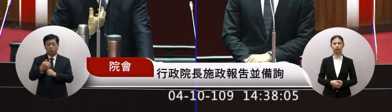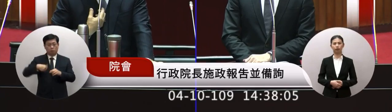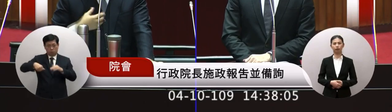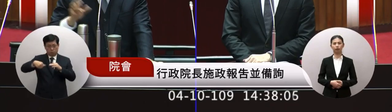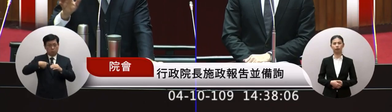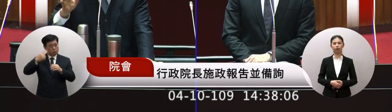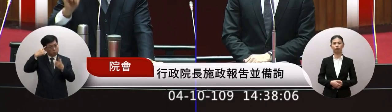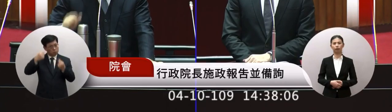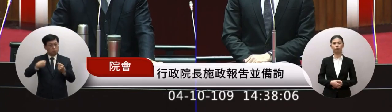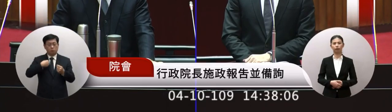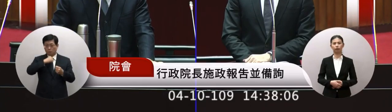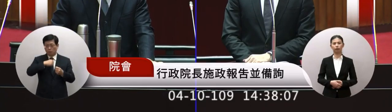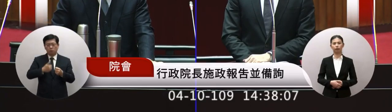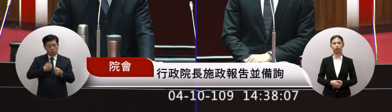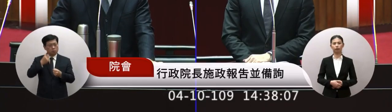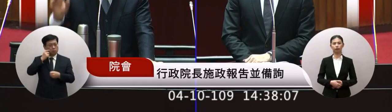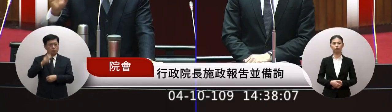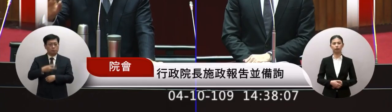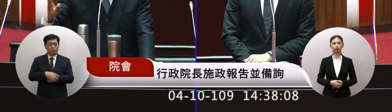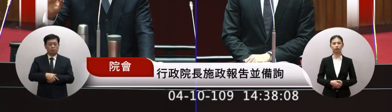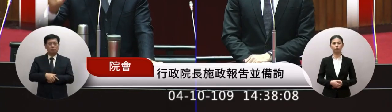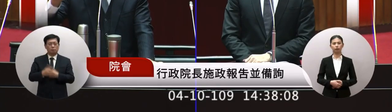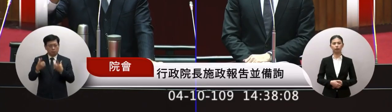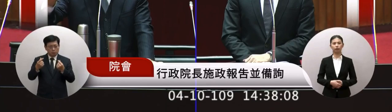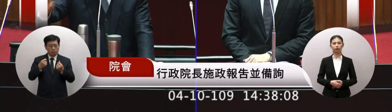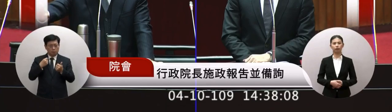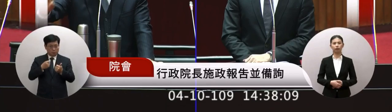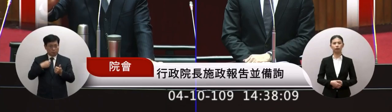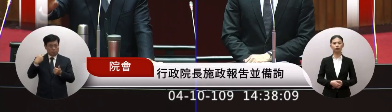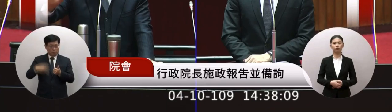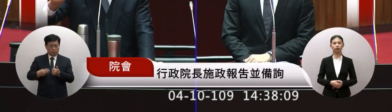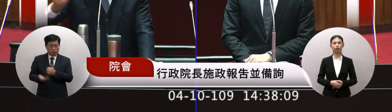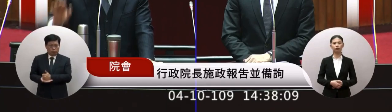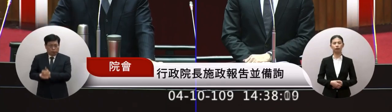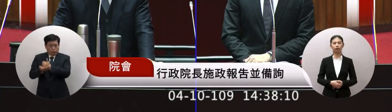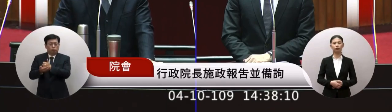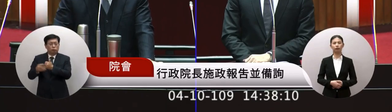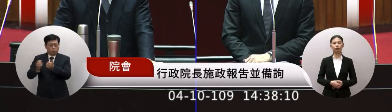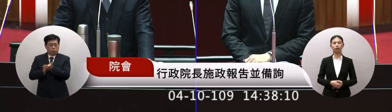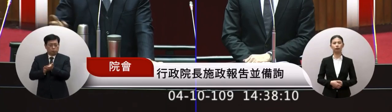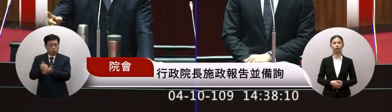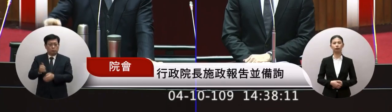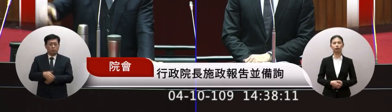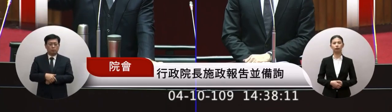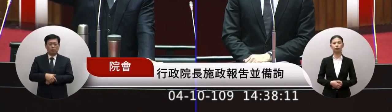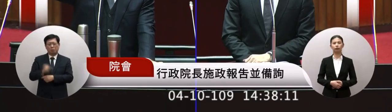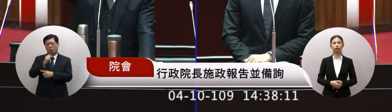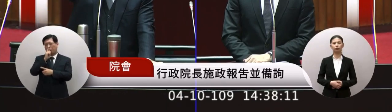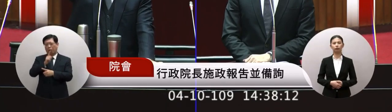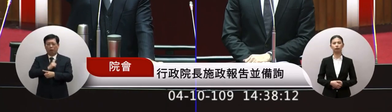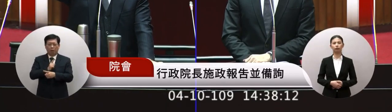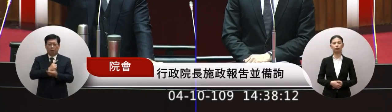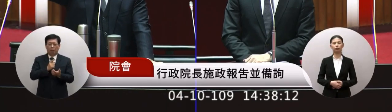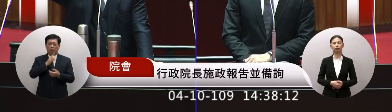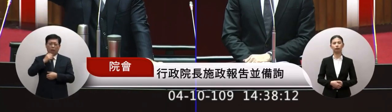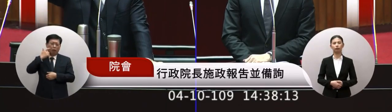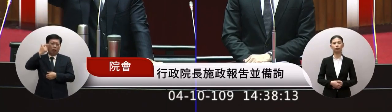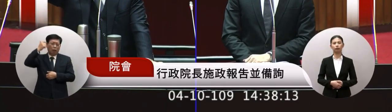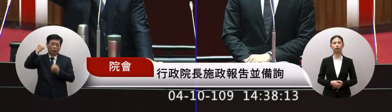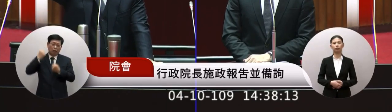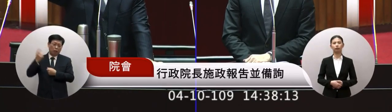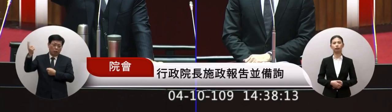台灣這實在是很難的我們應該要輕輕這樣的人不要說因為他就很